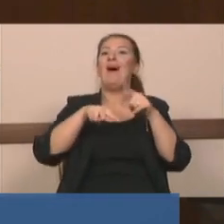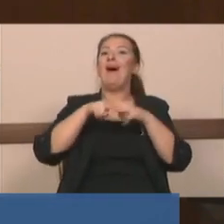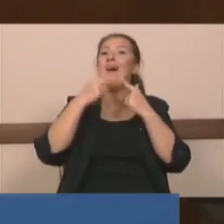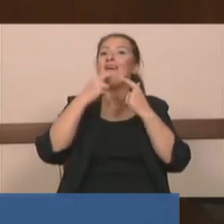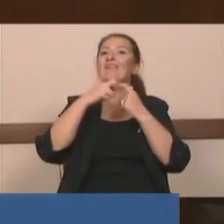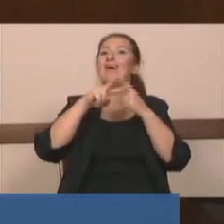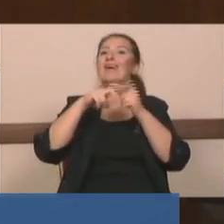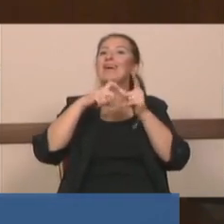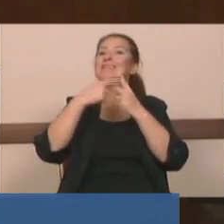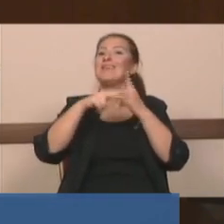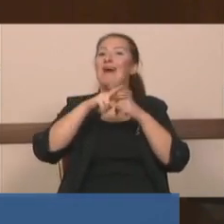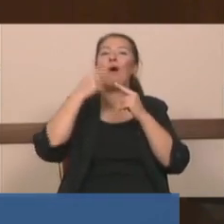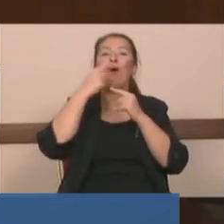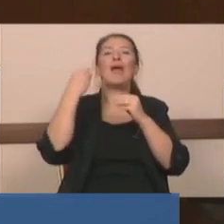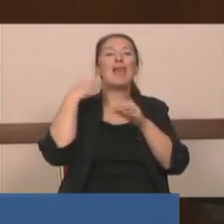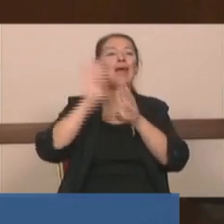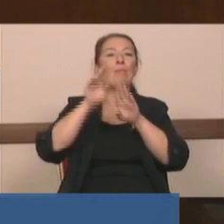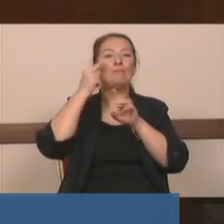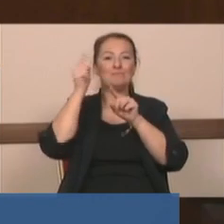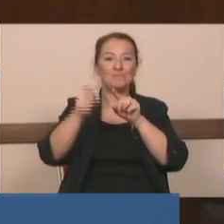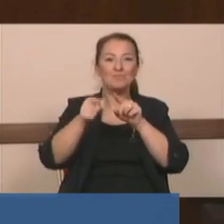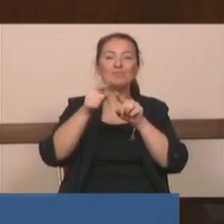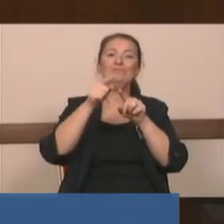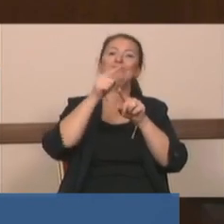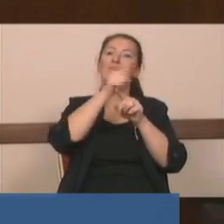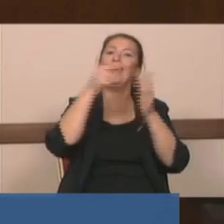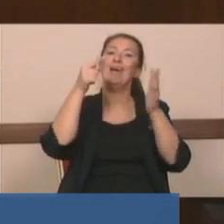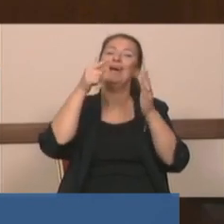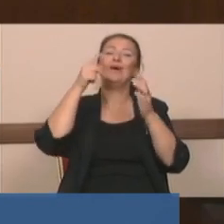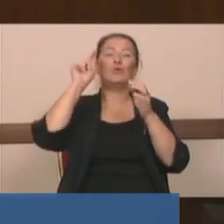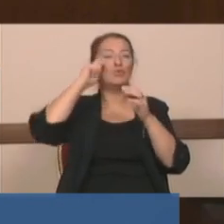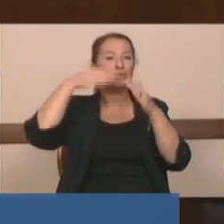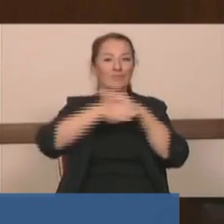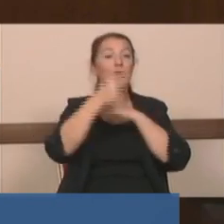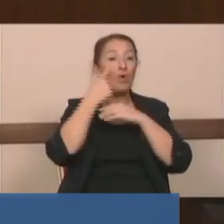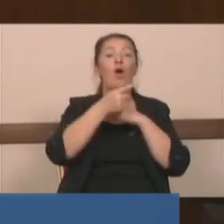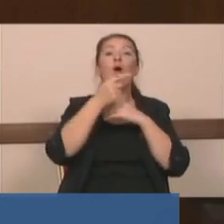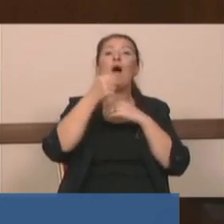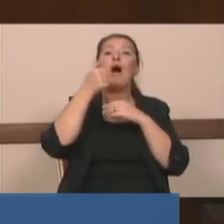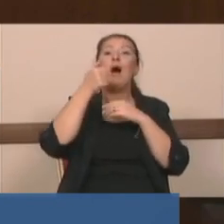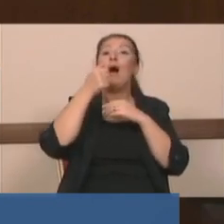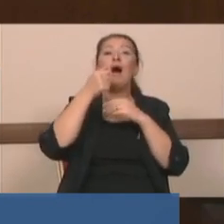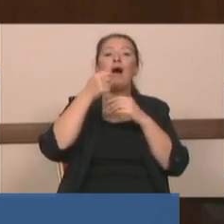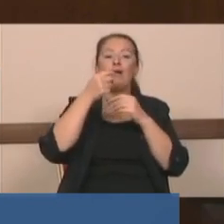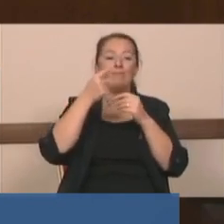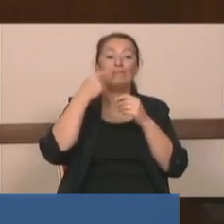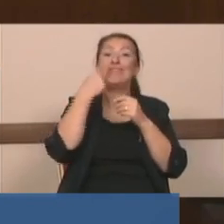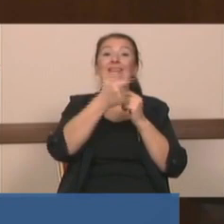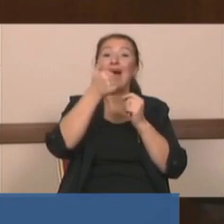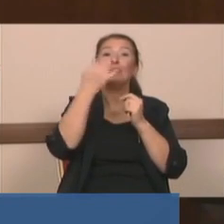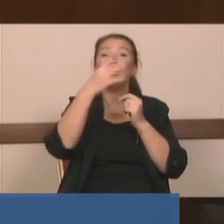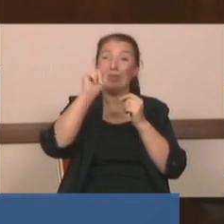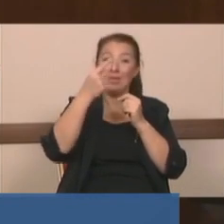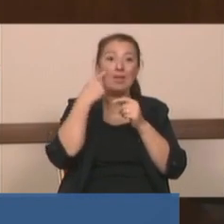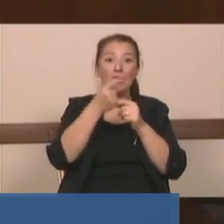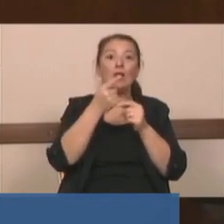bin araç geçecek diye vaat edilmiş. Otuz dört bin araç geçmiş. Aradaki farkı kim ödüyor? Vatandaşımız ödüyor.